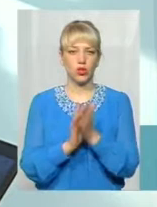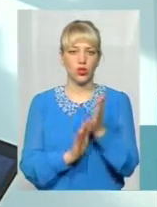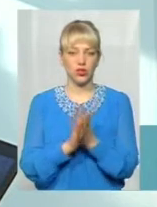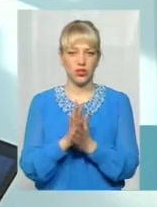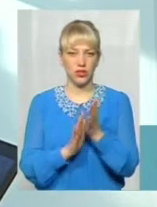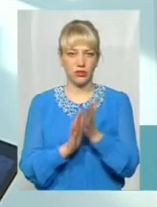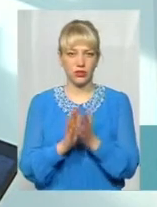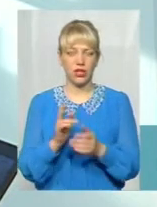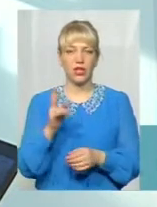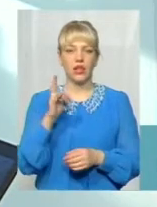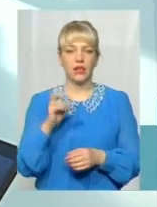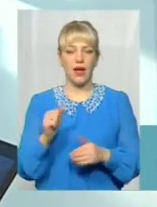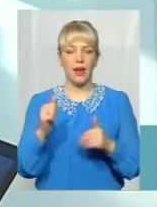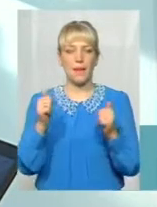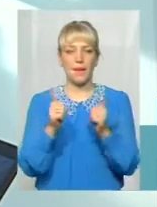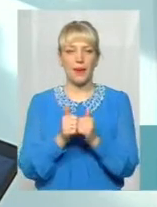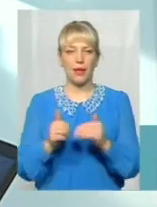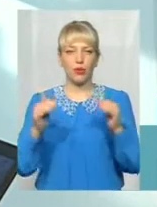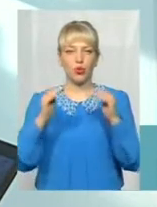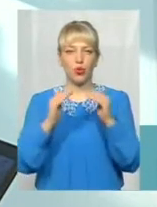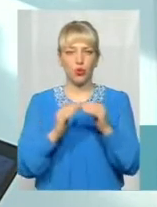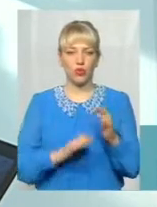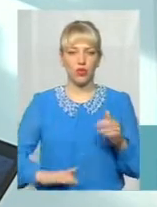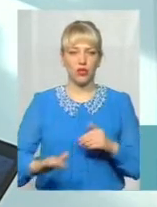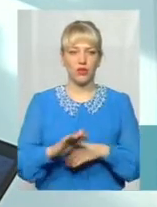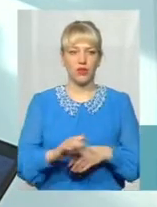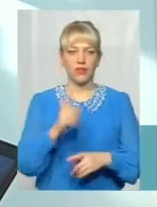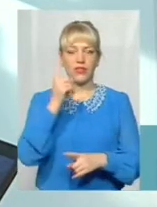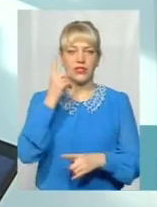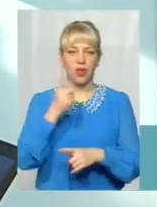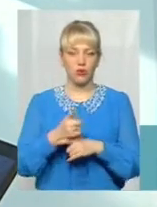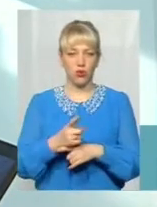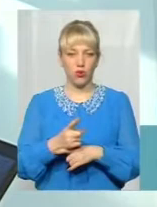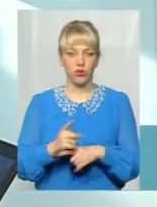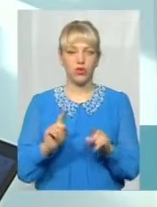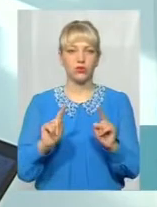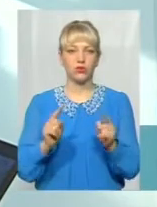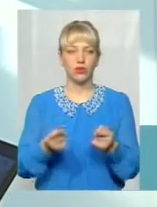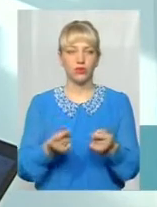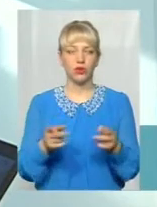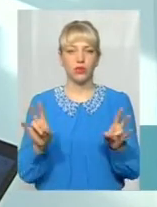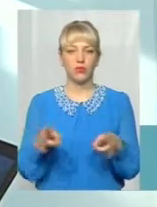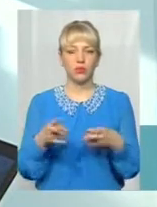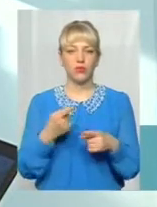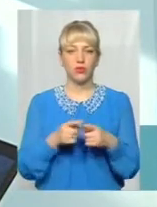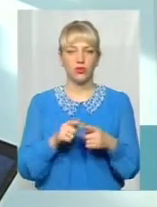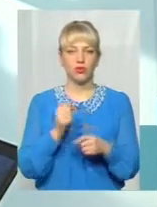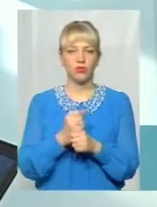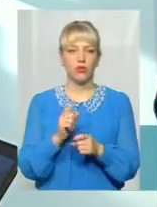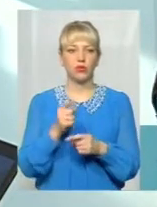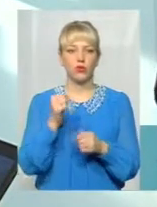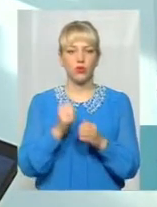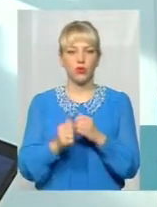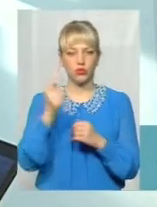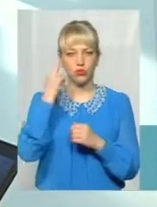будинкових територіях, категорично заборонено. Тому ми не радимо цього робити, тому що кожен думає, що